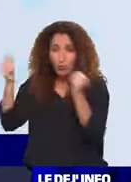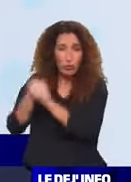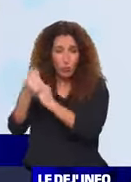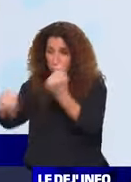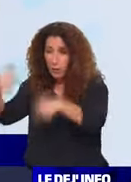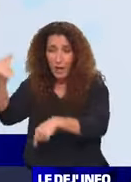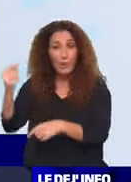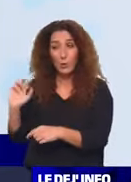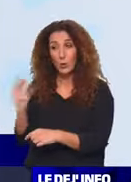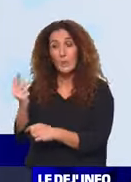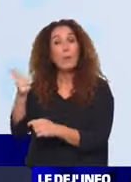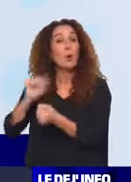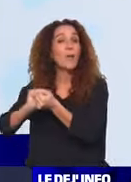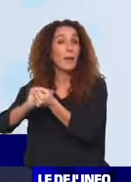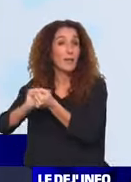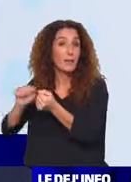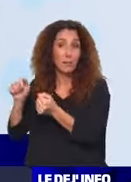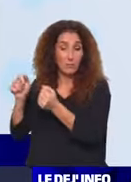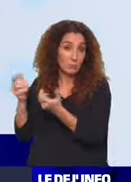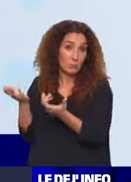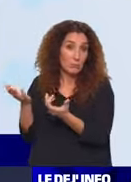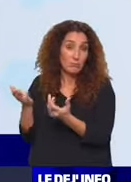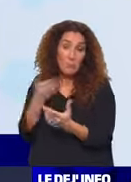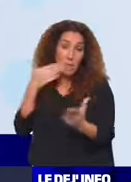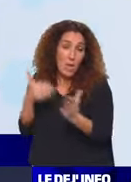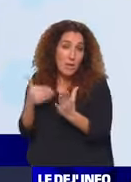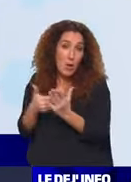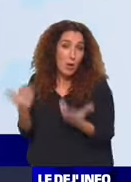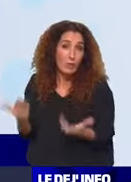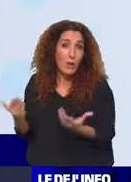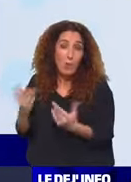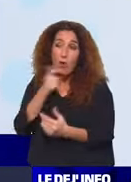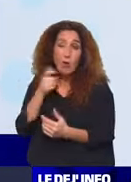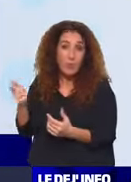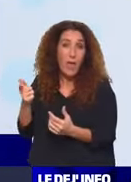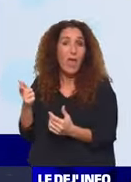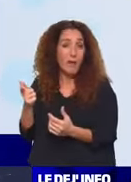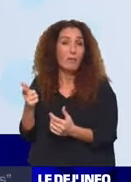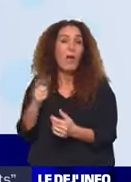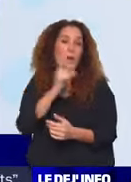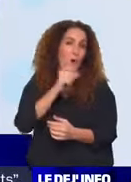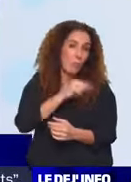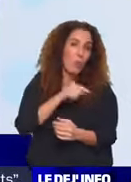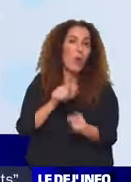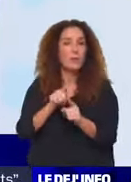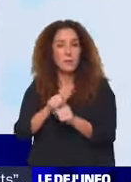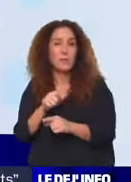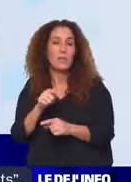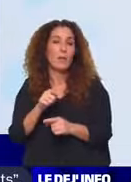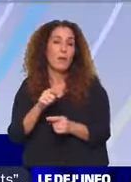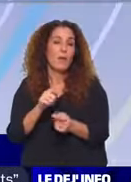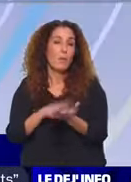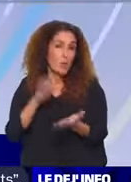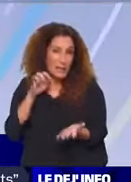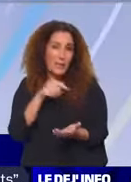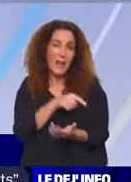qui est troisième de Première Ligue et qui est vraiment parmi les meilleurs aujourd'hui en Angleterre, avec Liverpool et avec Manchester City. C